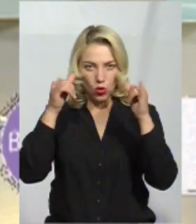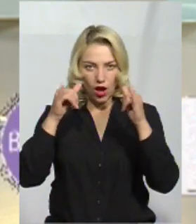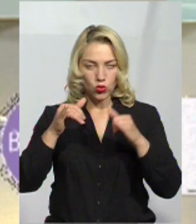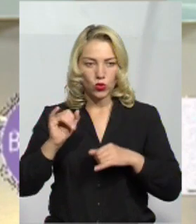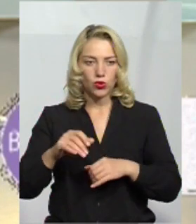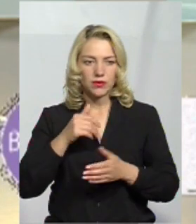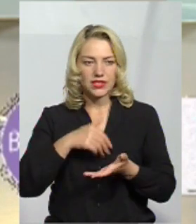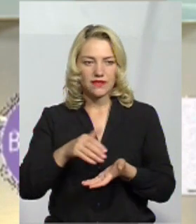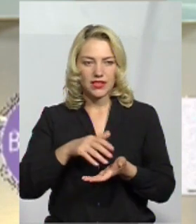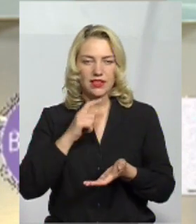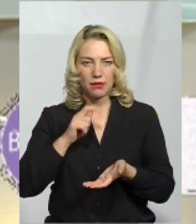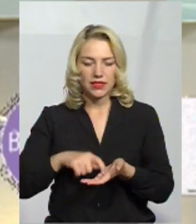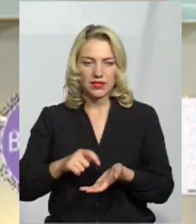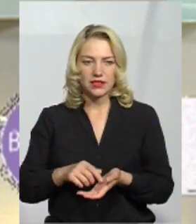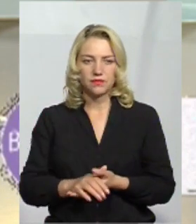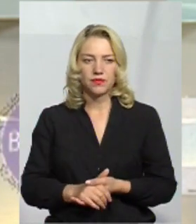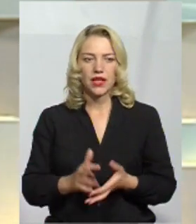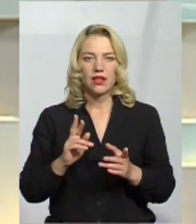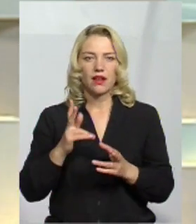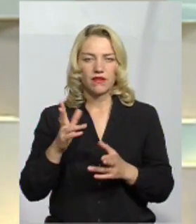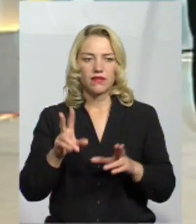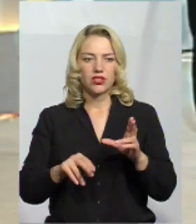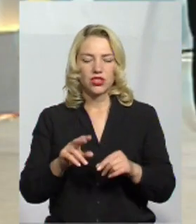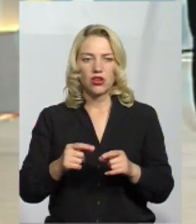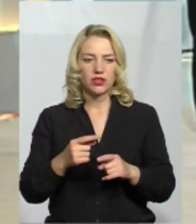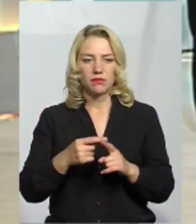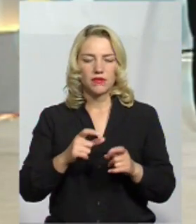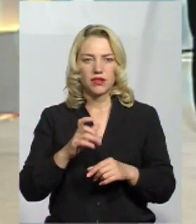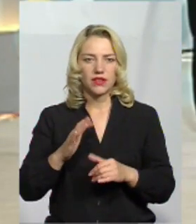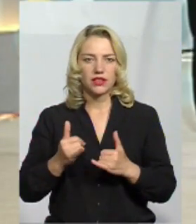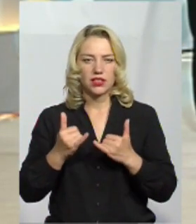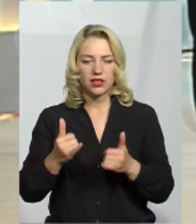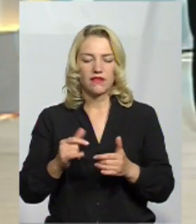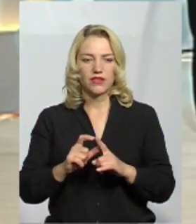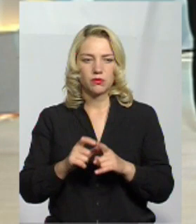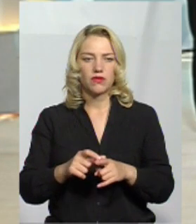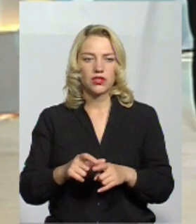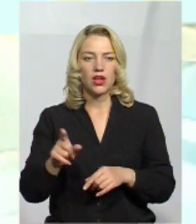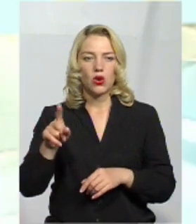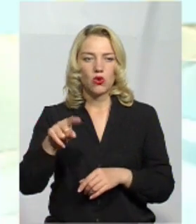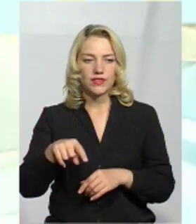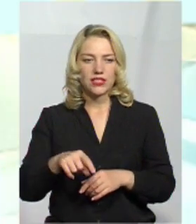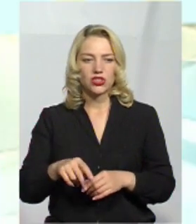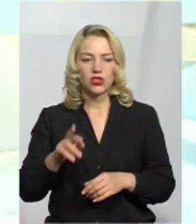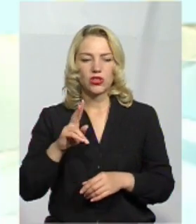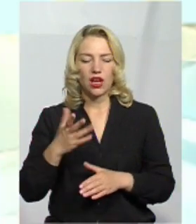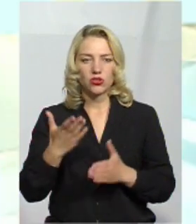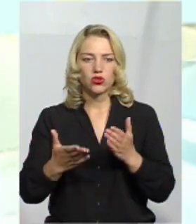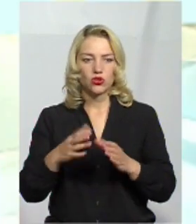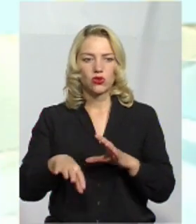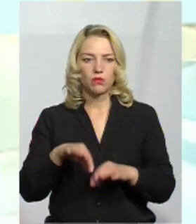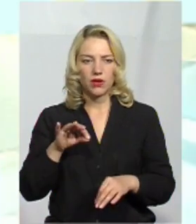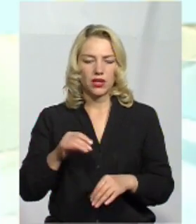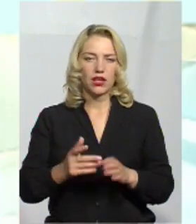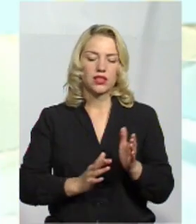худобу свині і птицю. Як Ви вважаєте, що пів хвилинки є для відповіді? Усе ж таки, якщо обирати,